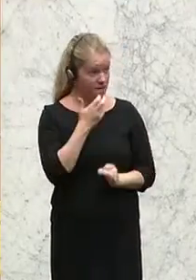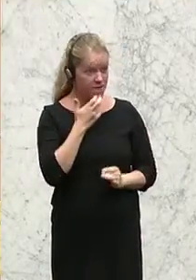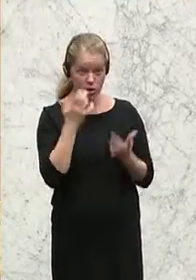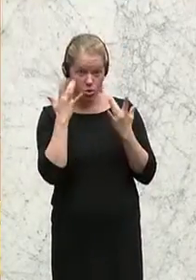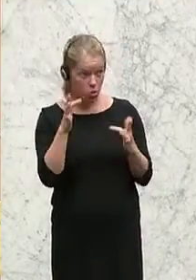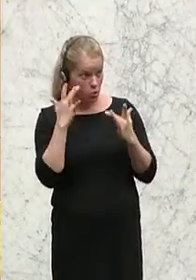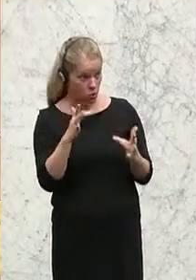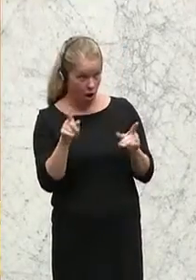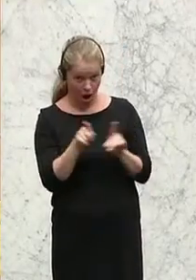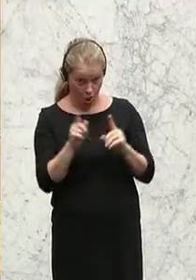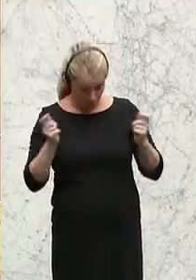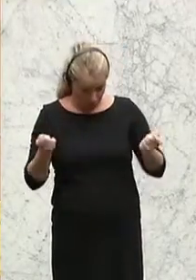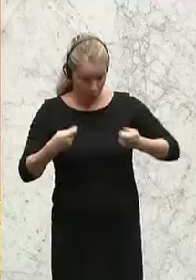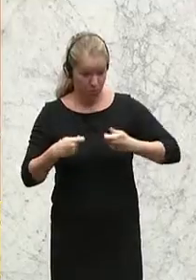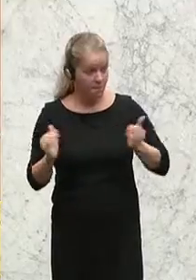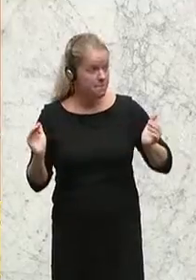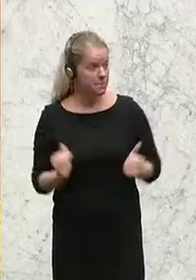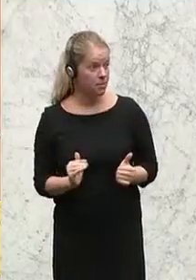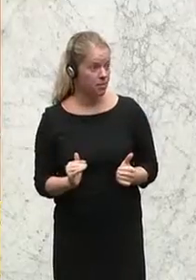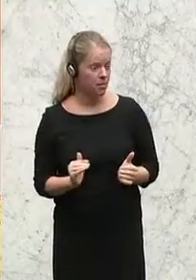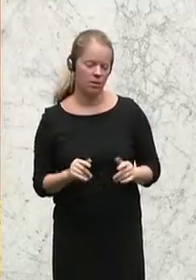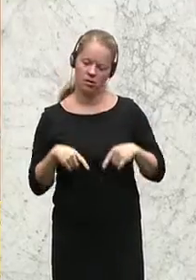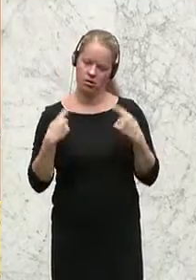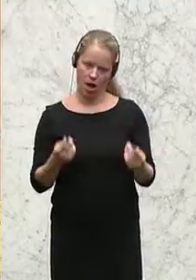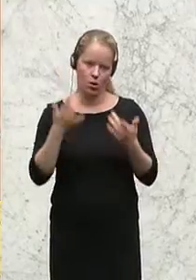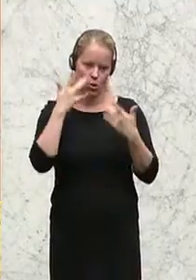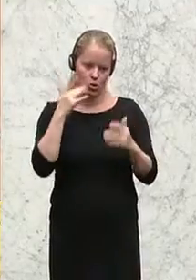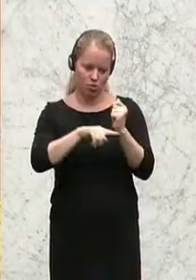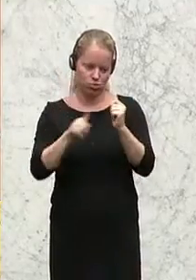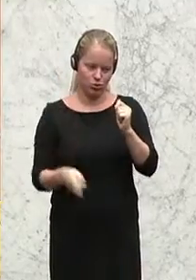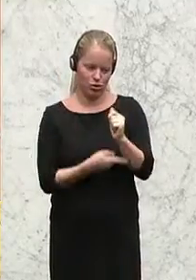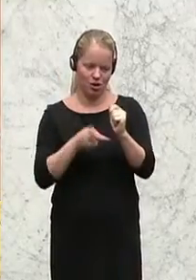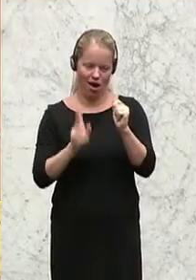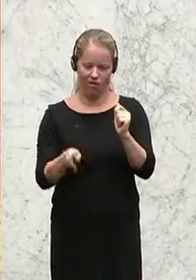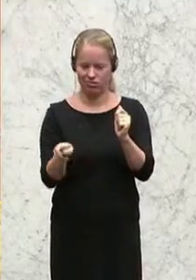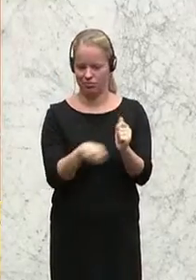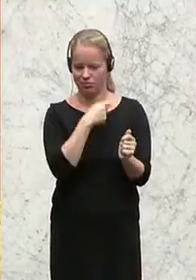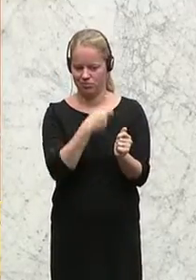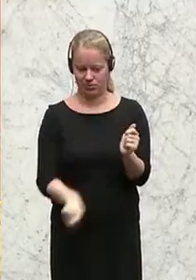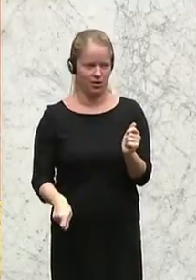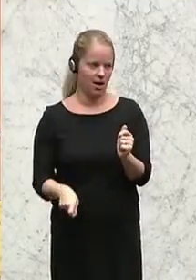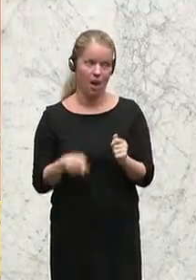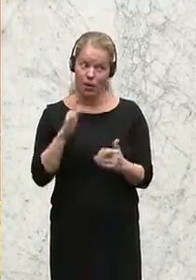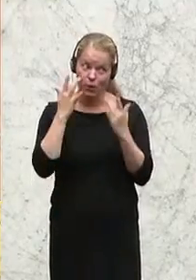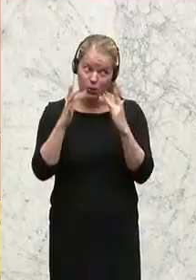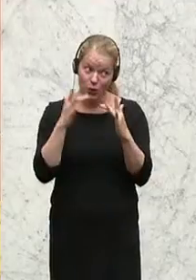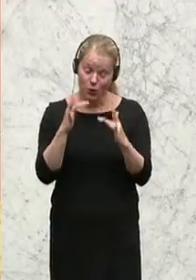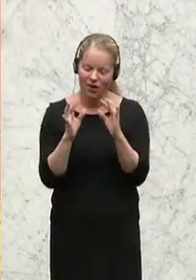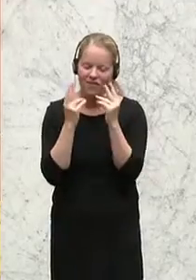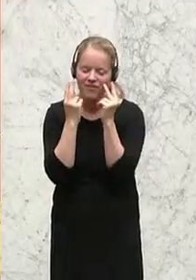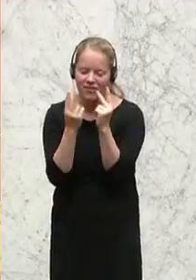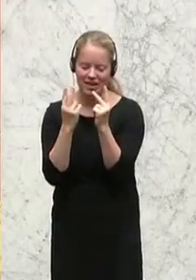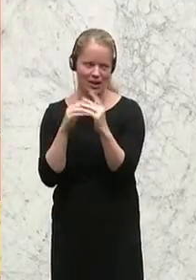Kernauftrag reduzieren? Dann, glaube ich, kann man das Kulturbudget streichen. Kultur ist ein meritorisches Gut, so nennt man das. Also es